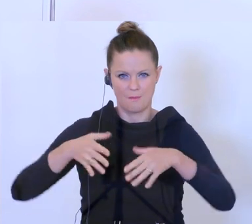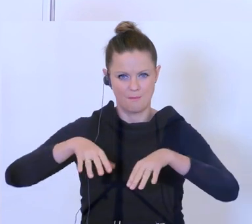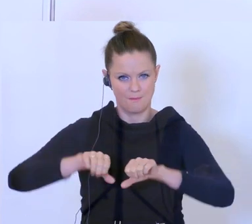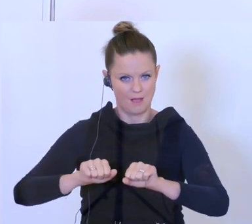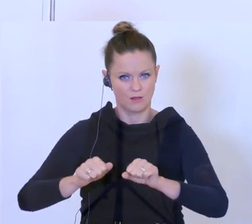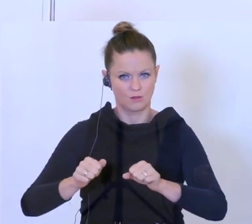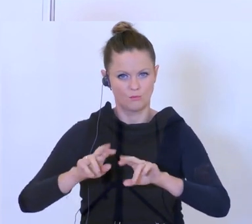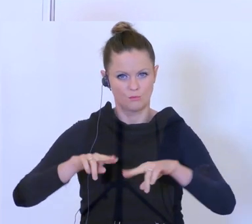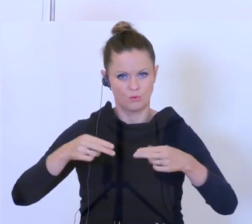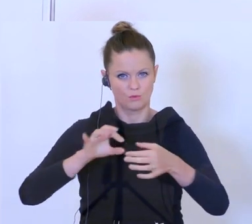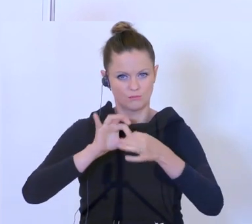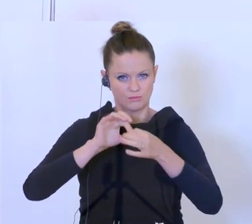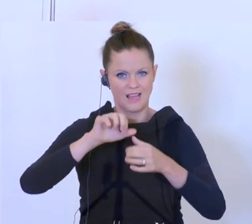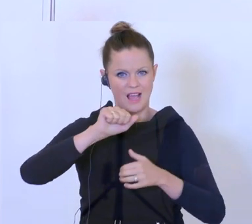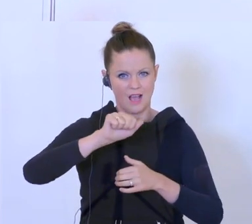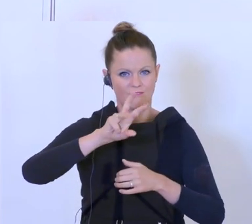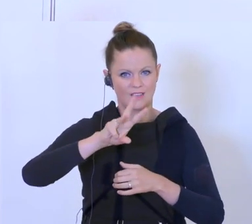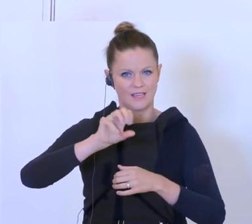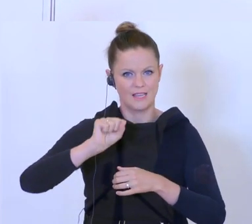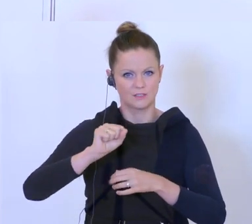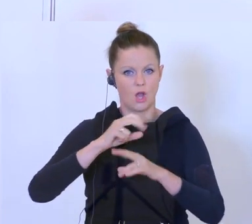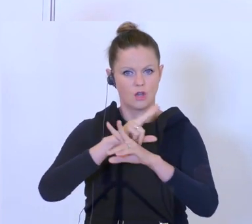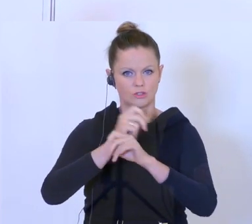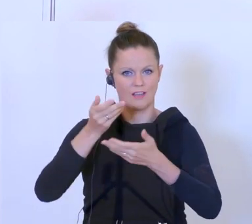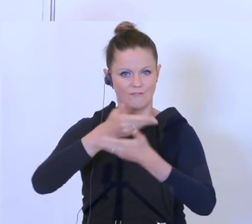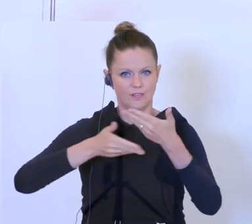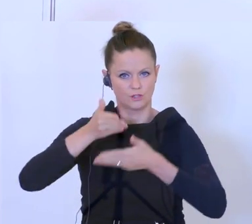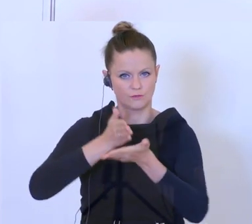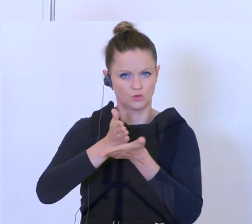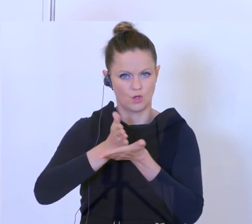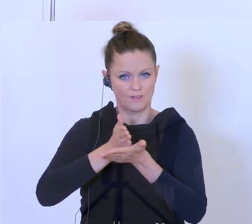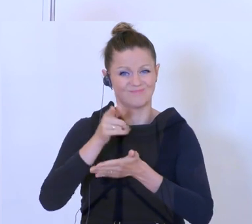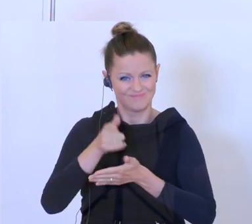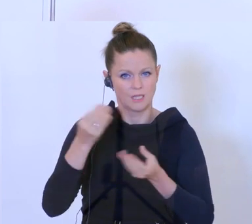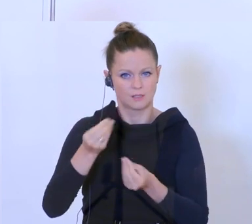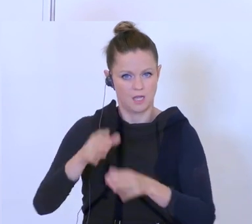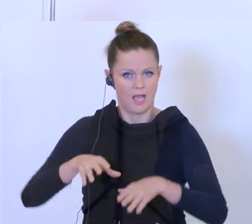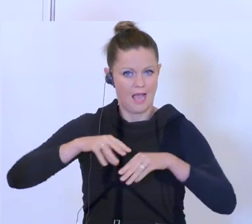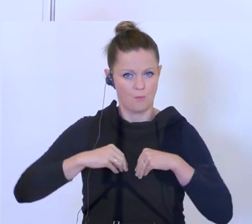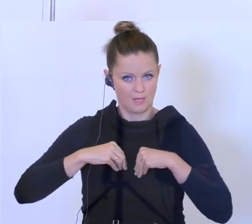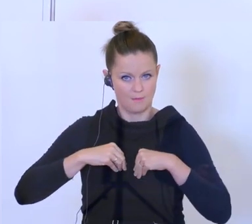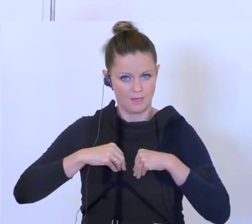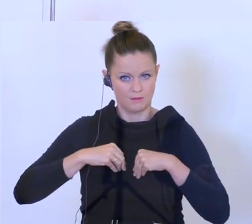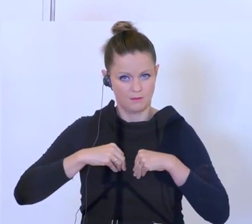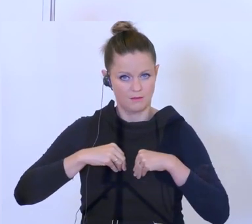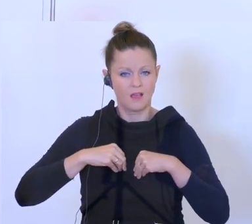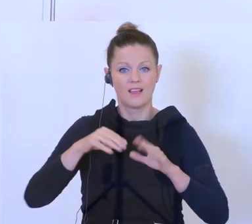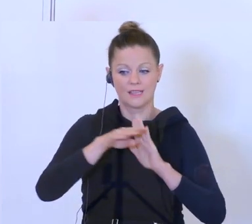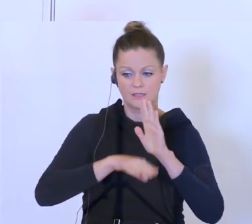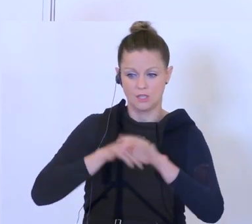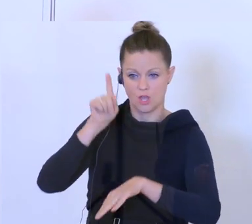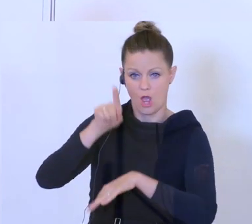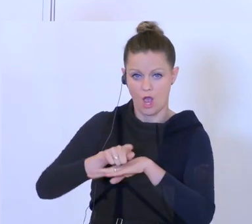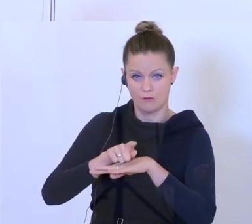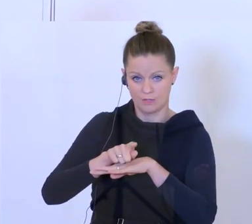die AWS, Austria Wirtschafts Service wird sich der Sache annehmen, per gesetzlichen Auftrag. Dort werden